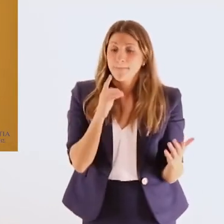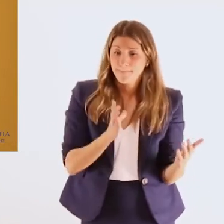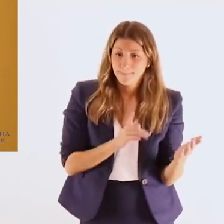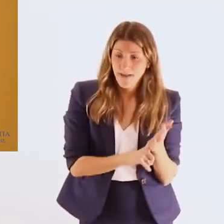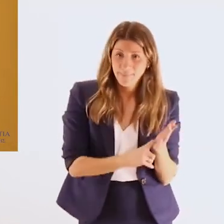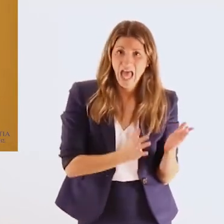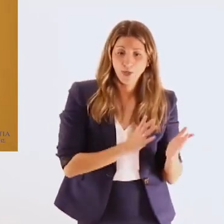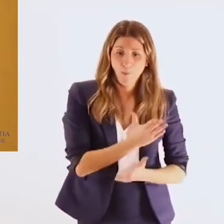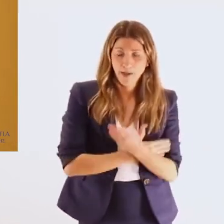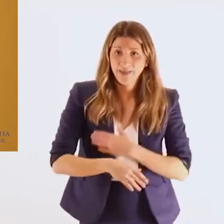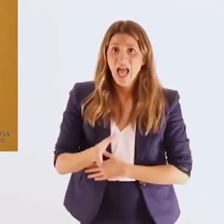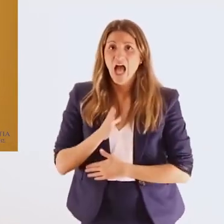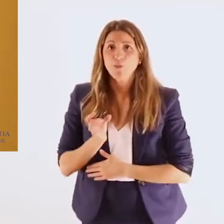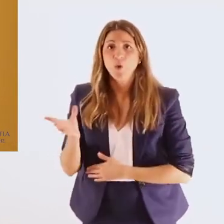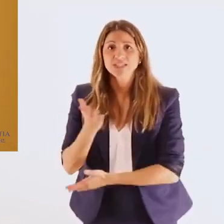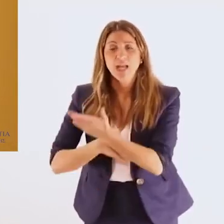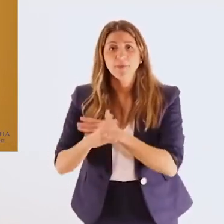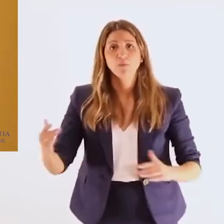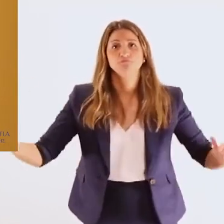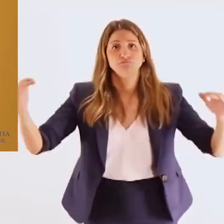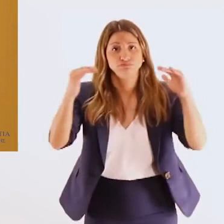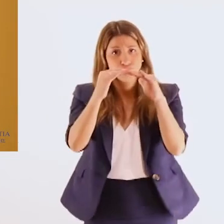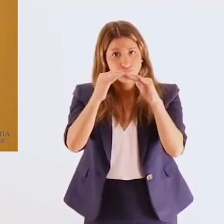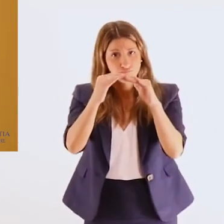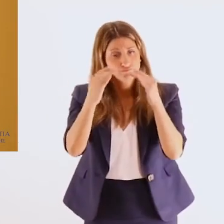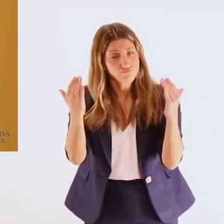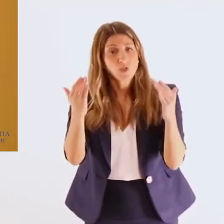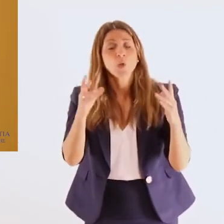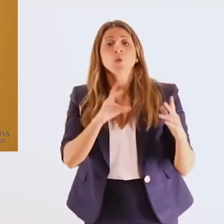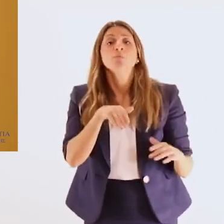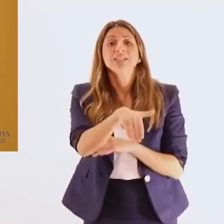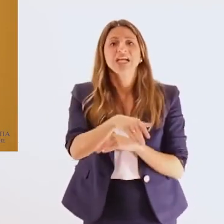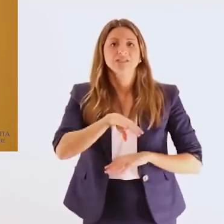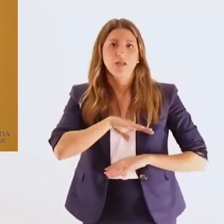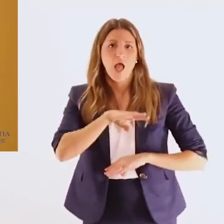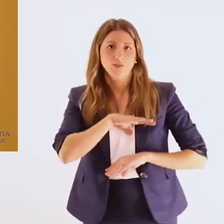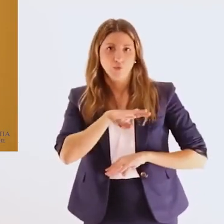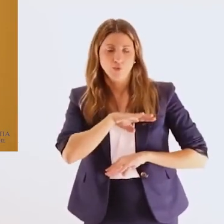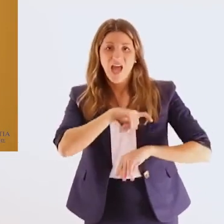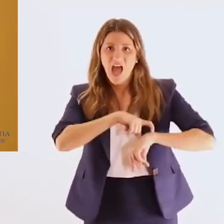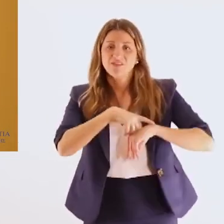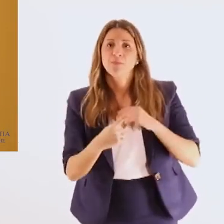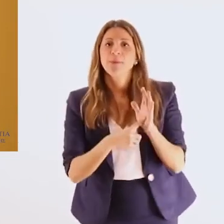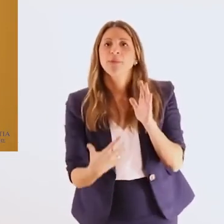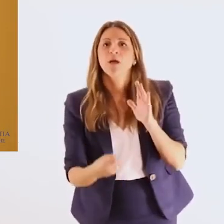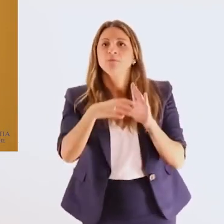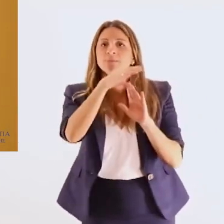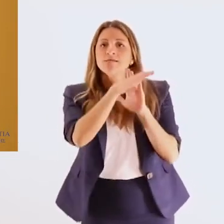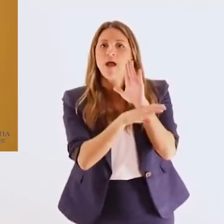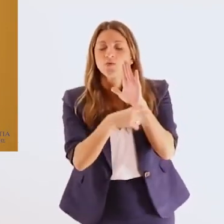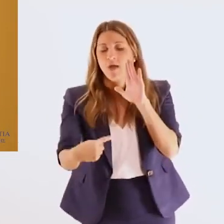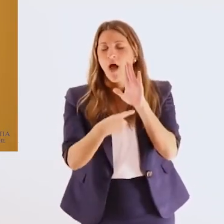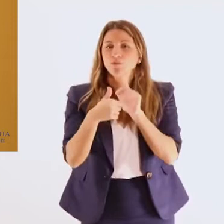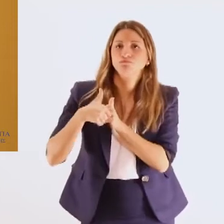ένταξή τους σε όλους τομείς στον χώρο των ενόπλων δυνάμεων θα πρέπει να υφίσταται μια πλήρη και ισότιμη στάση του προσωπικού των ενόπλων